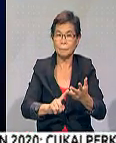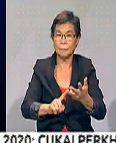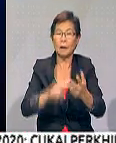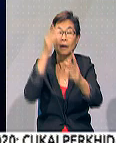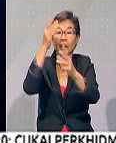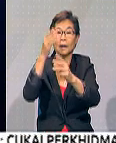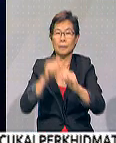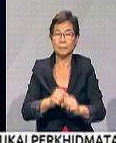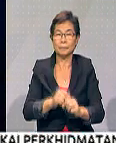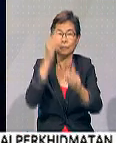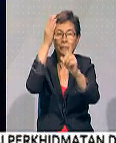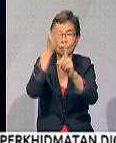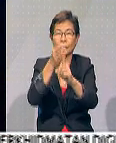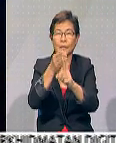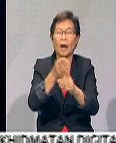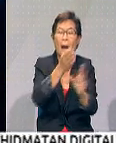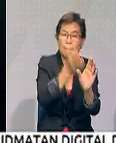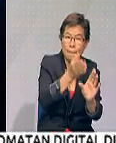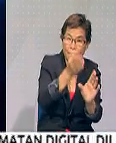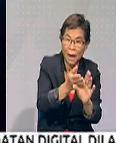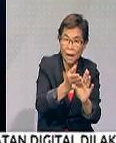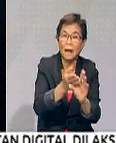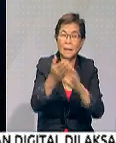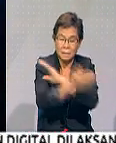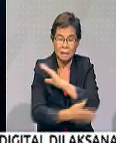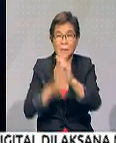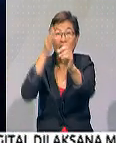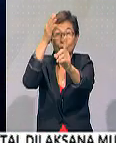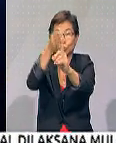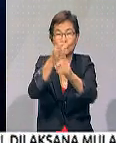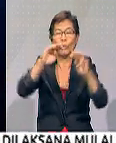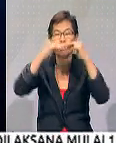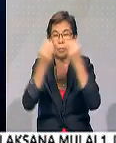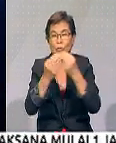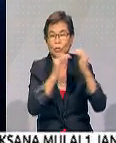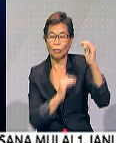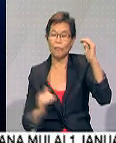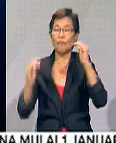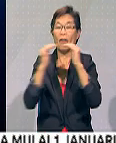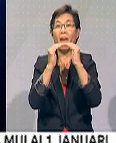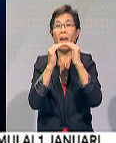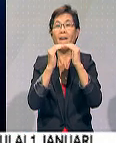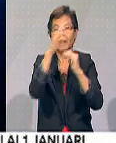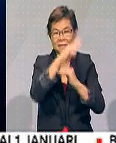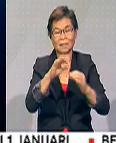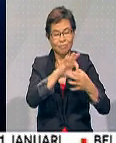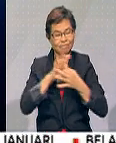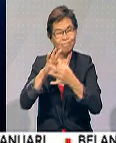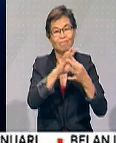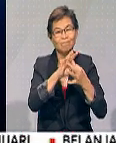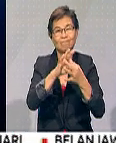memulihkan institusi kewangan negara dan juga menuju ke arah masyarakat yang saksama dan bekerjasama.